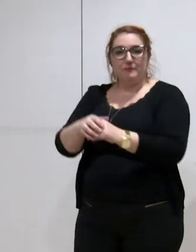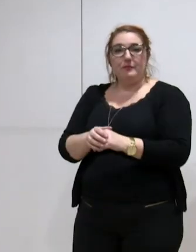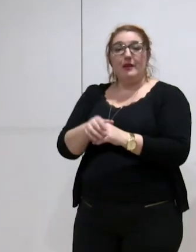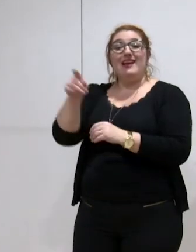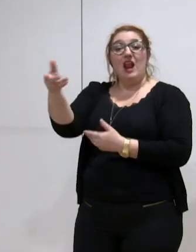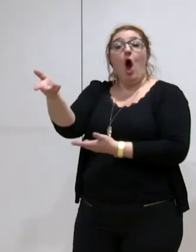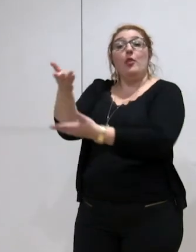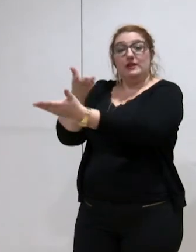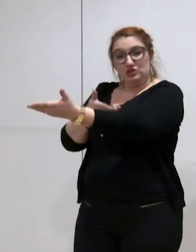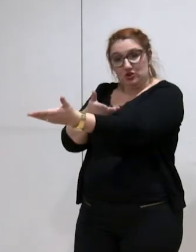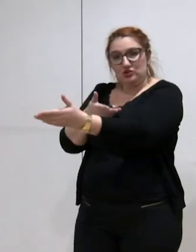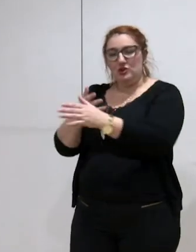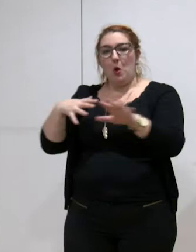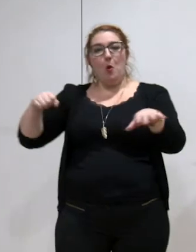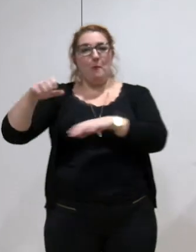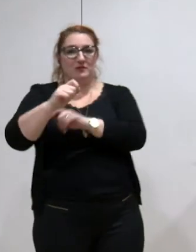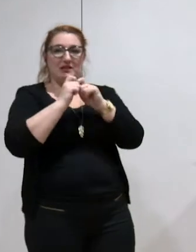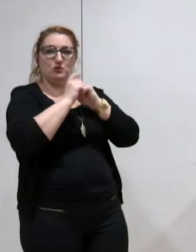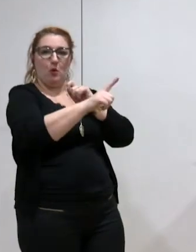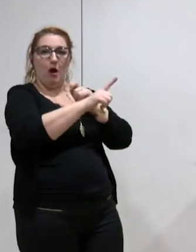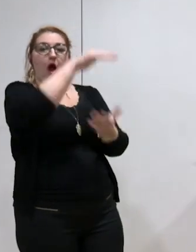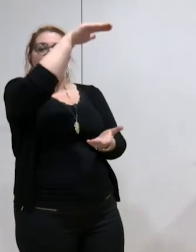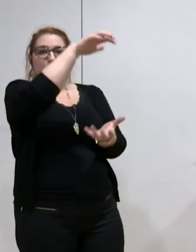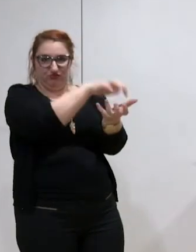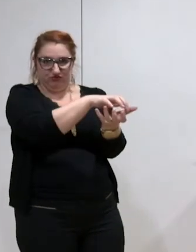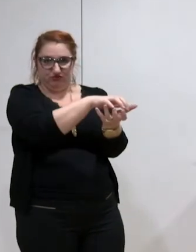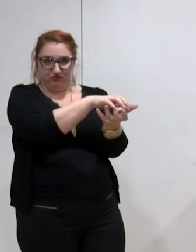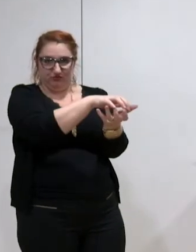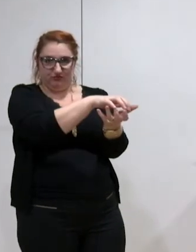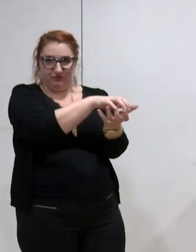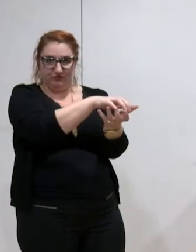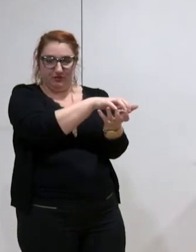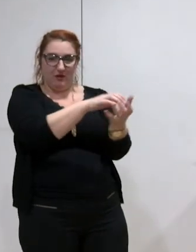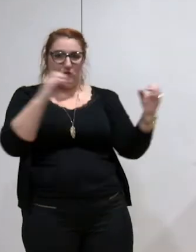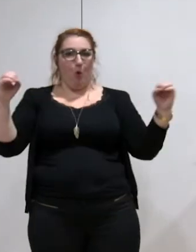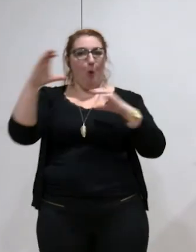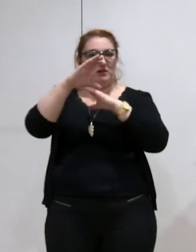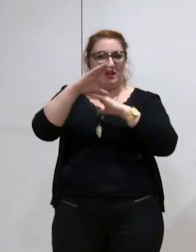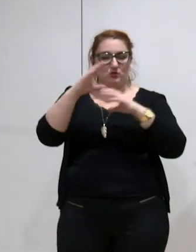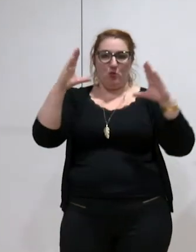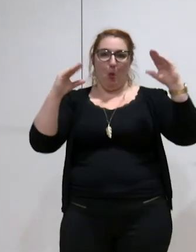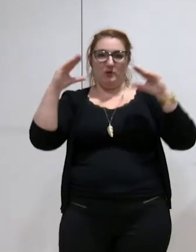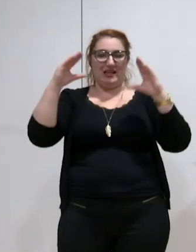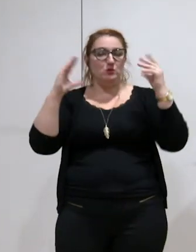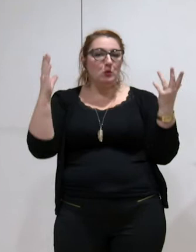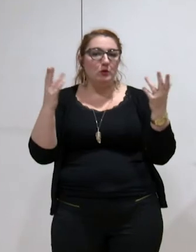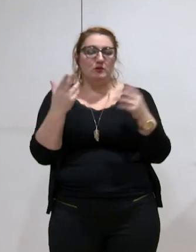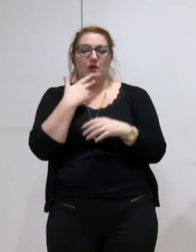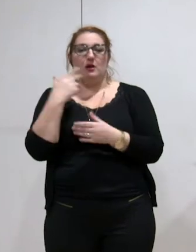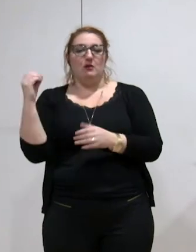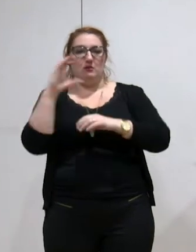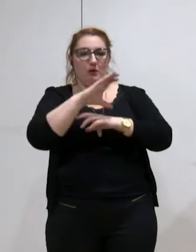baisser son attribution de compensation pour que la somme de son attribution de compensation plus ses charges nettes correspondent